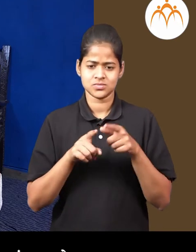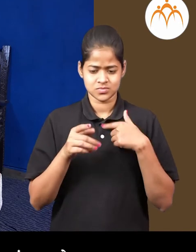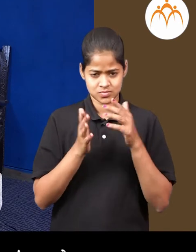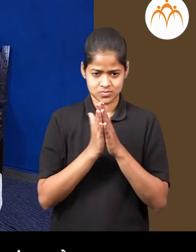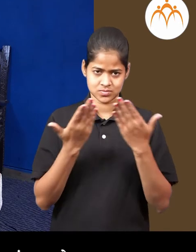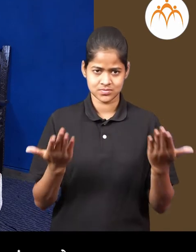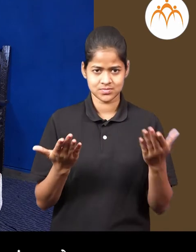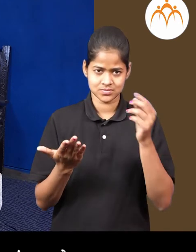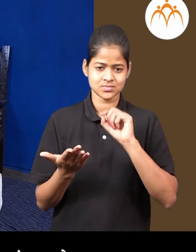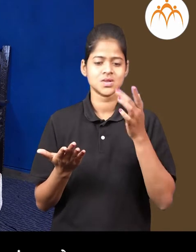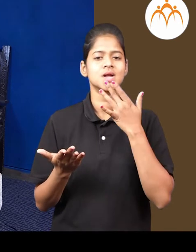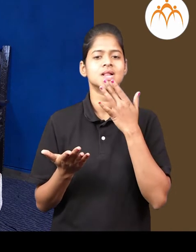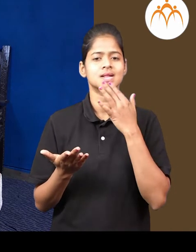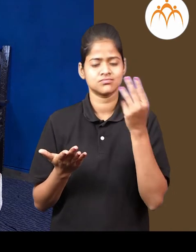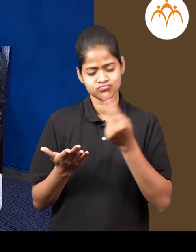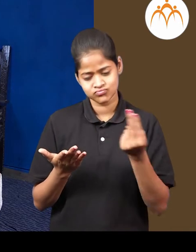वहित रंगा भरते